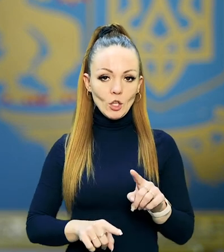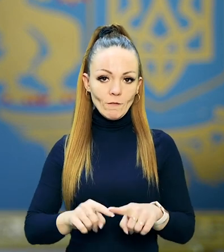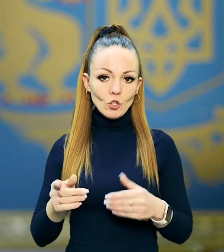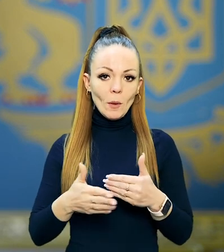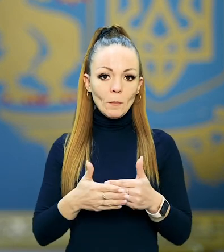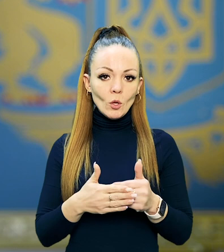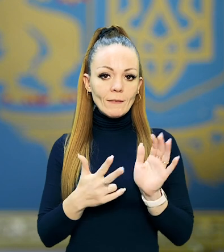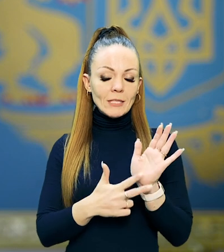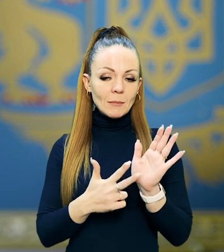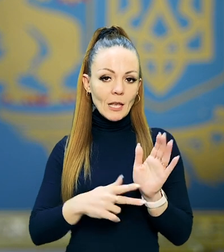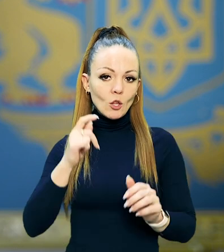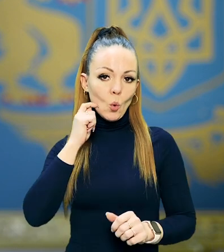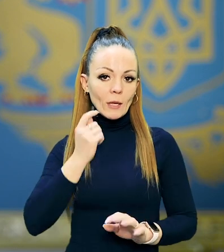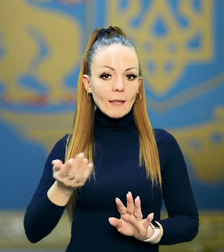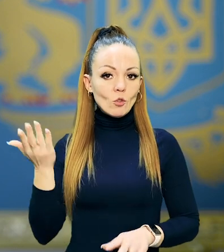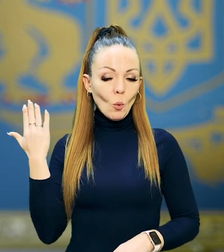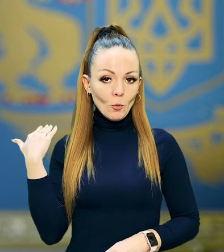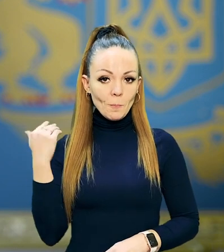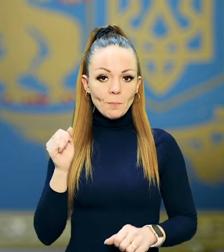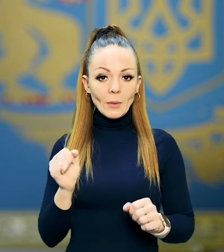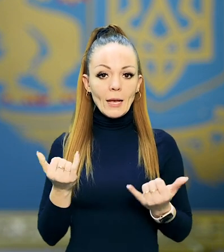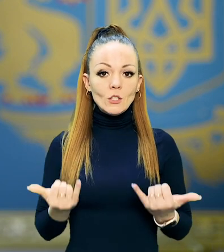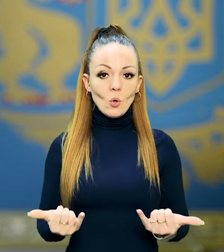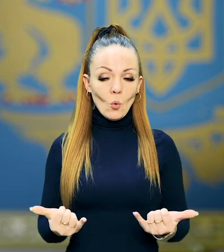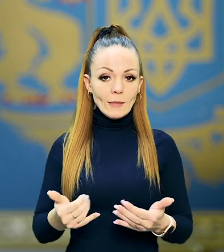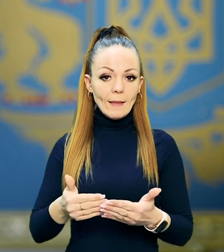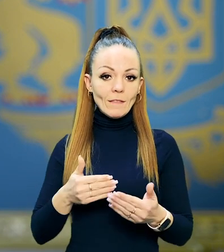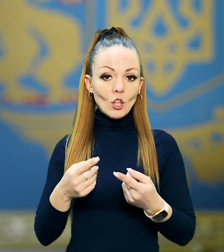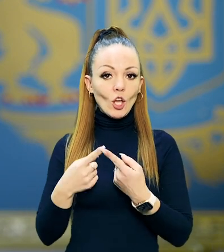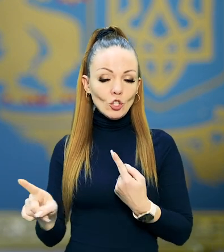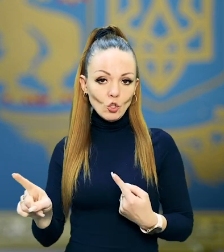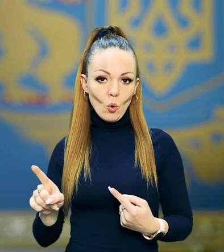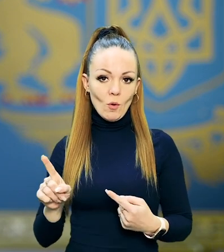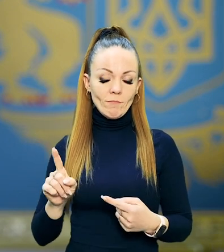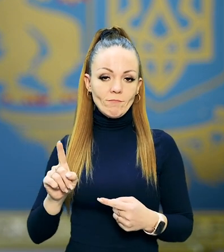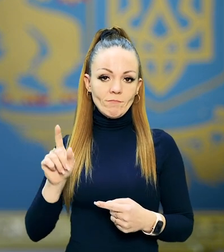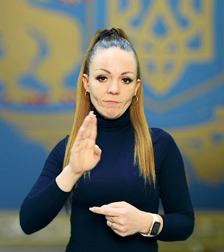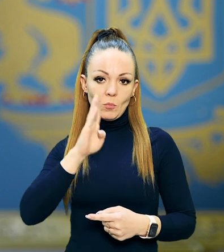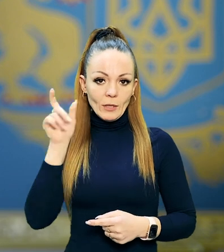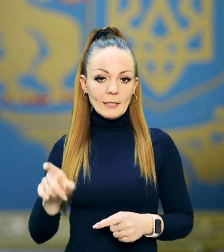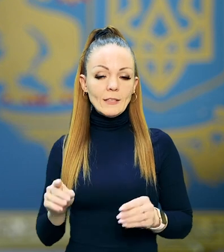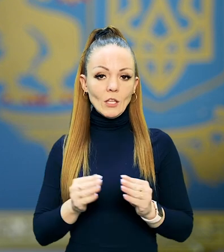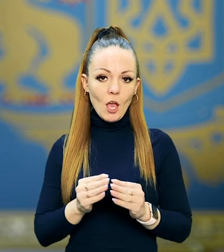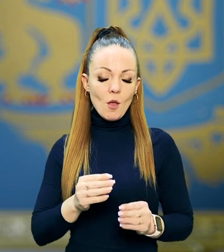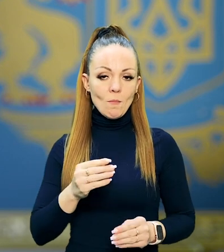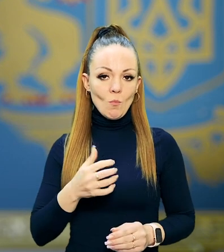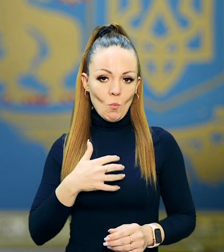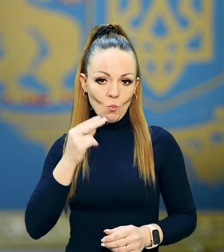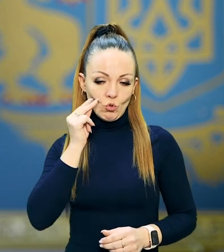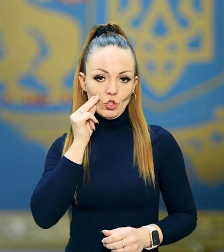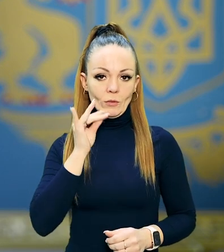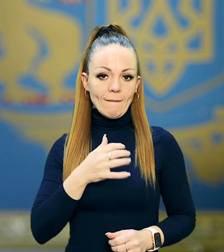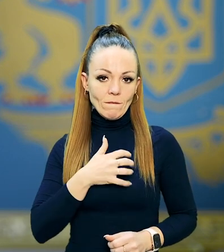батьківщину понад 80 років тому. А сьогодні від іншого противника, але з цією ж мужністю,